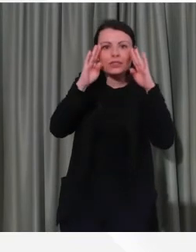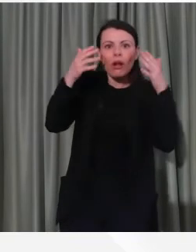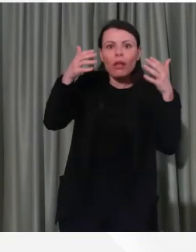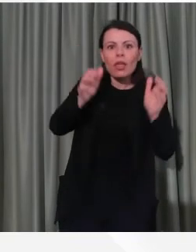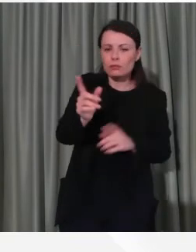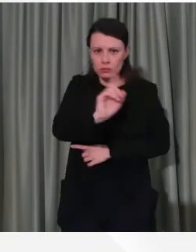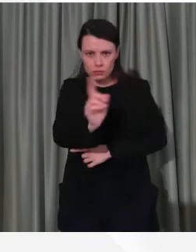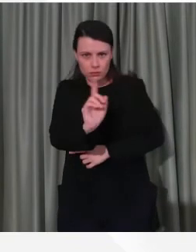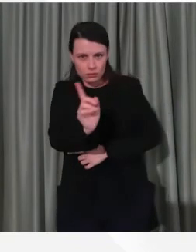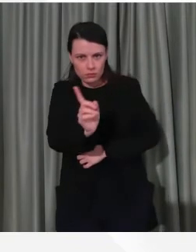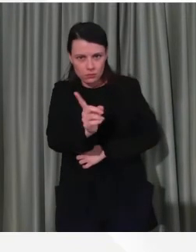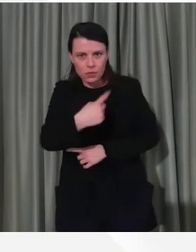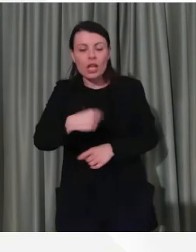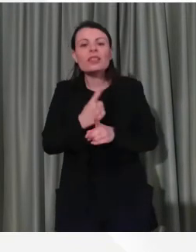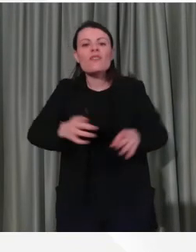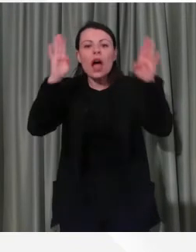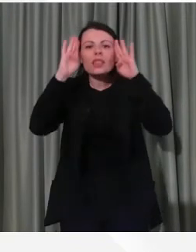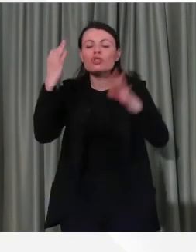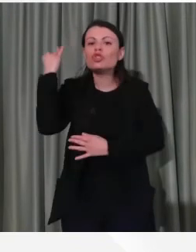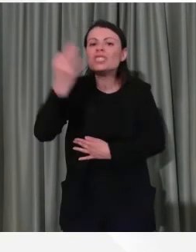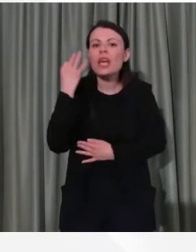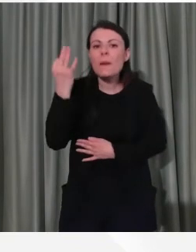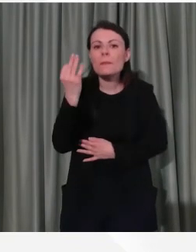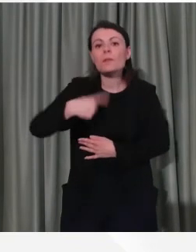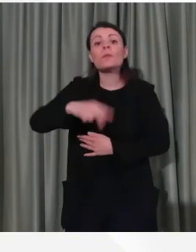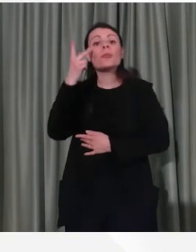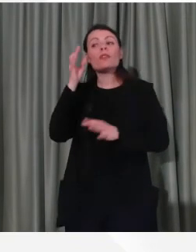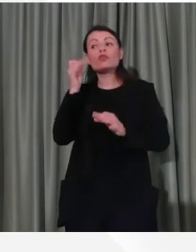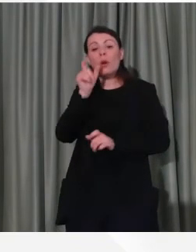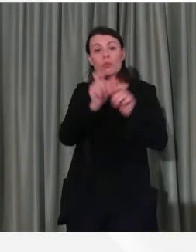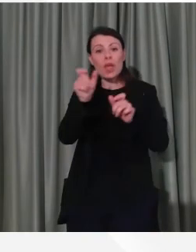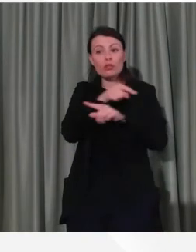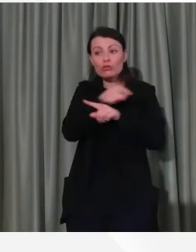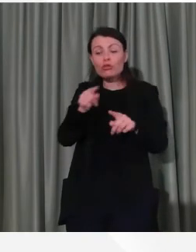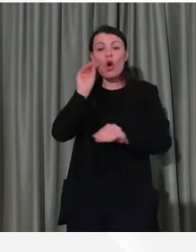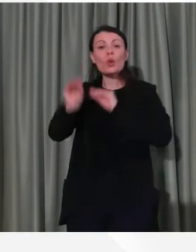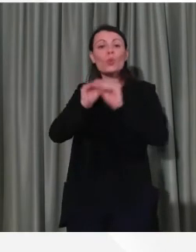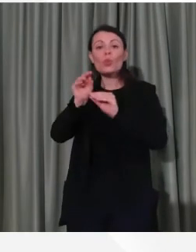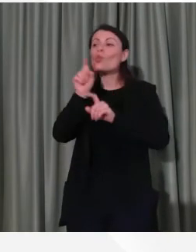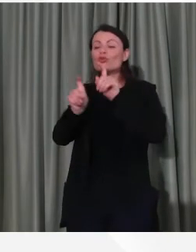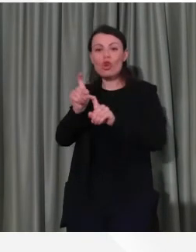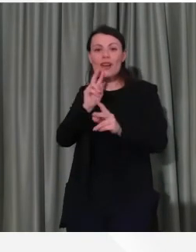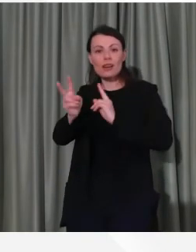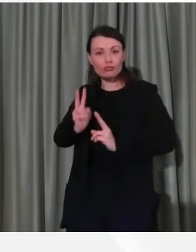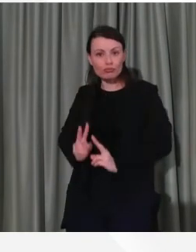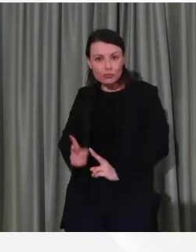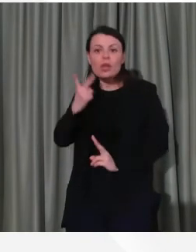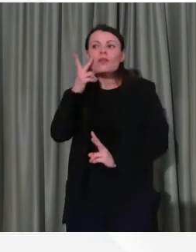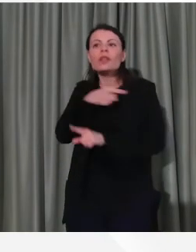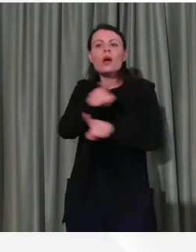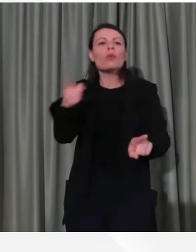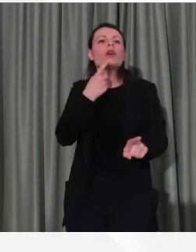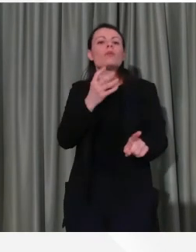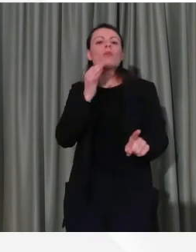quanti hanno compilato il questionario, hanno preso coscienza della situazione e si stanno comportando nel modo più